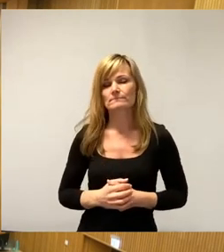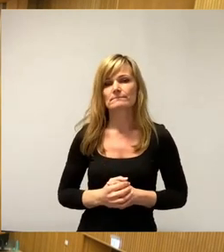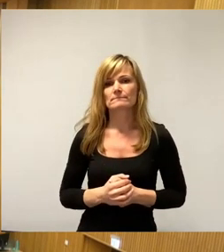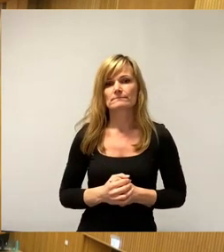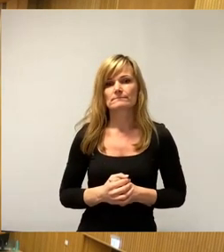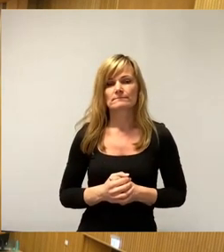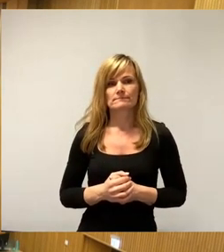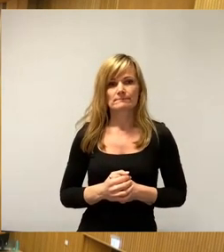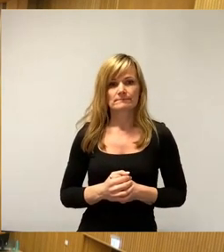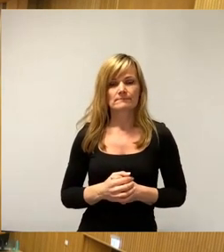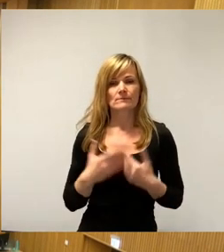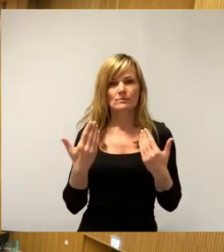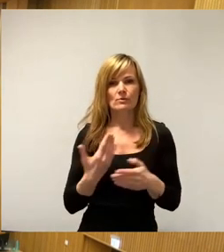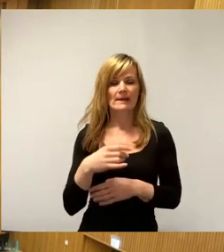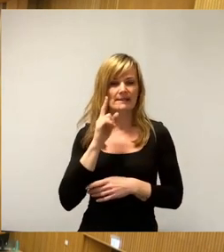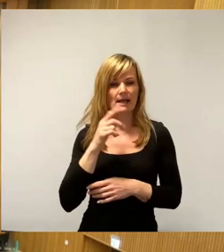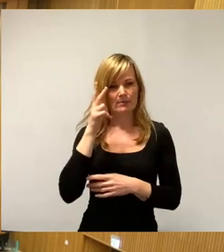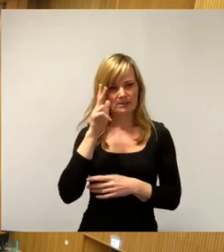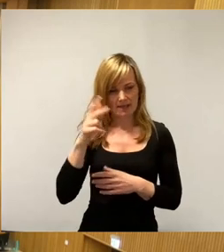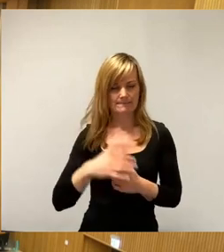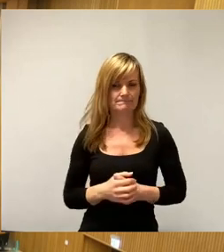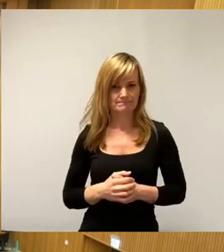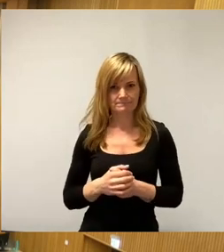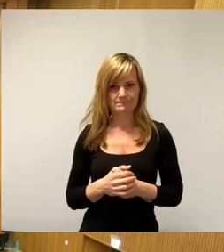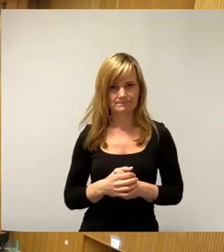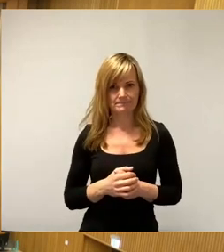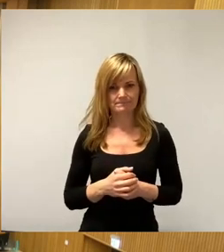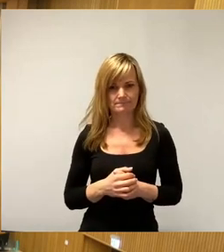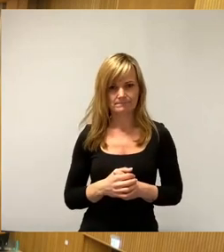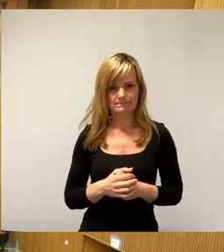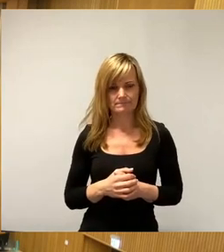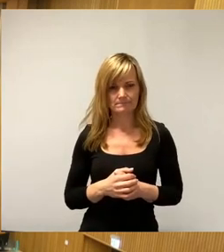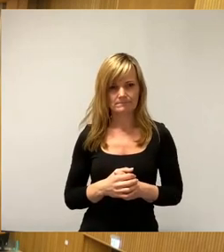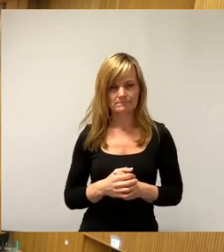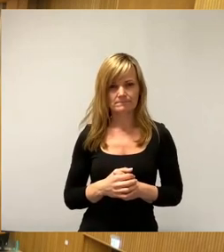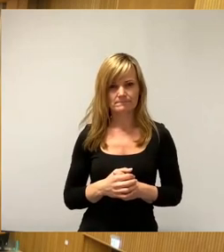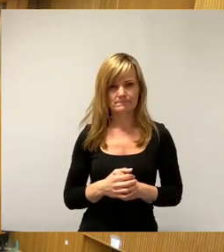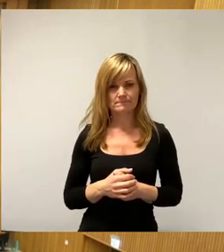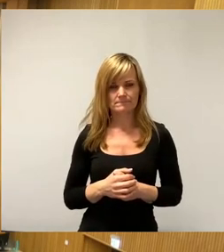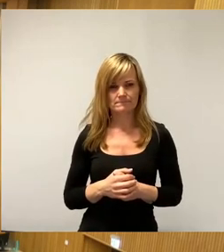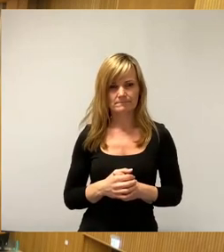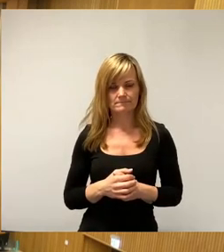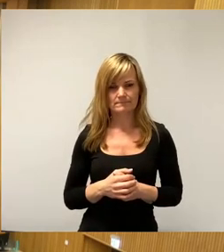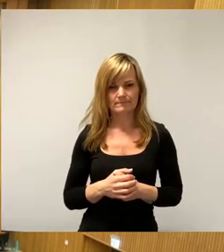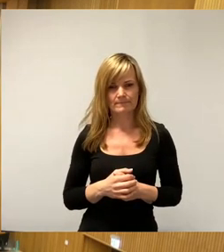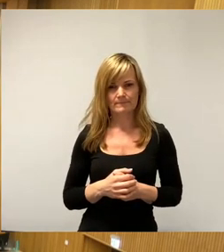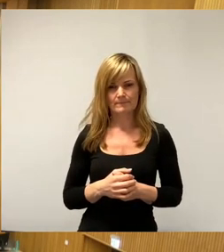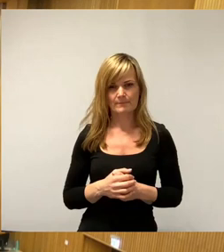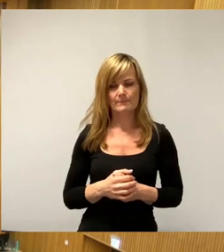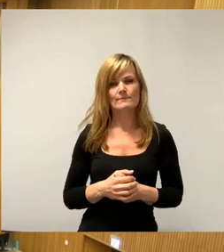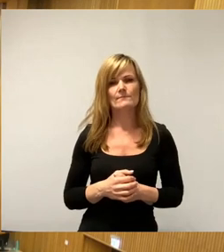So, meine Damen, meine Herren, bevor wir dann schon dem Herbst vorgreifen und dem Juni, Herr Lichte